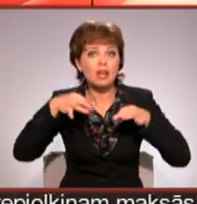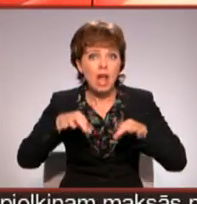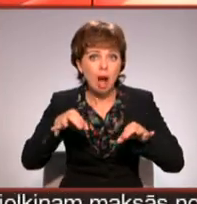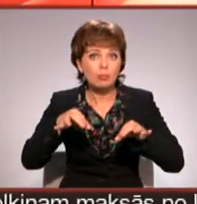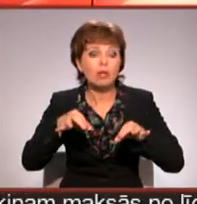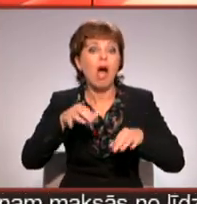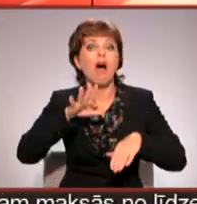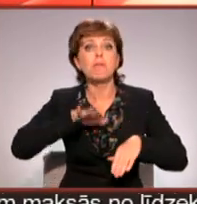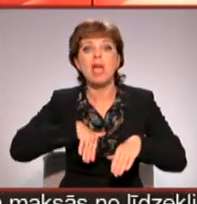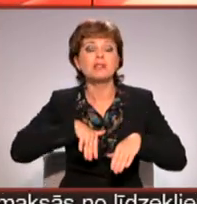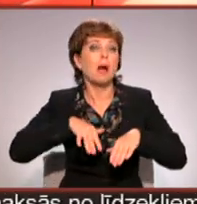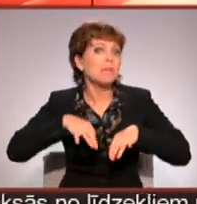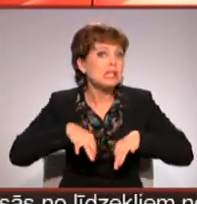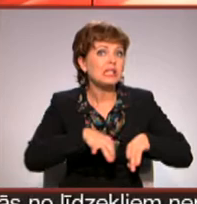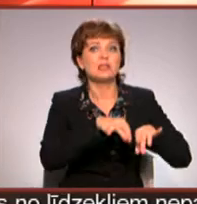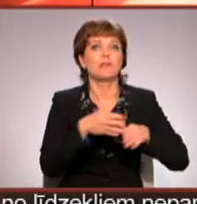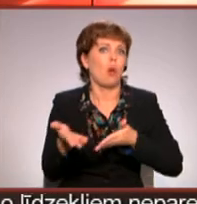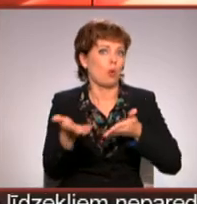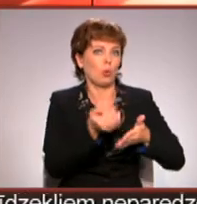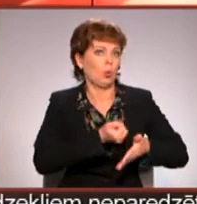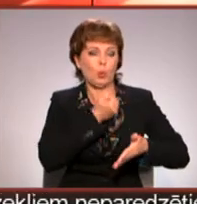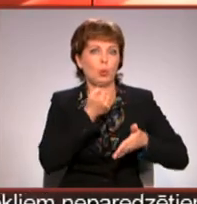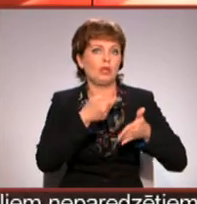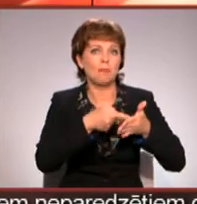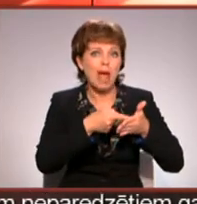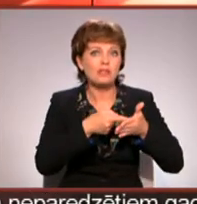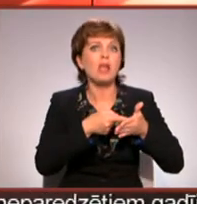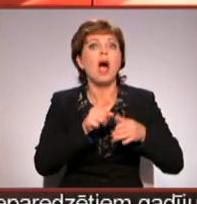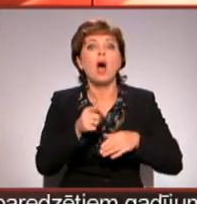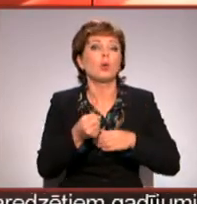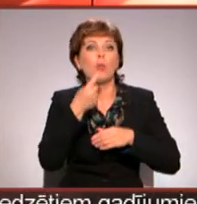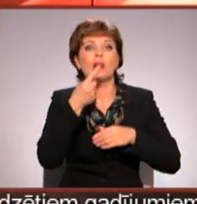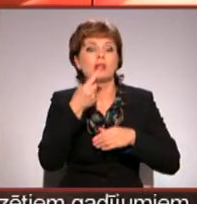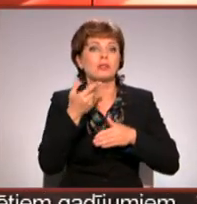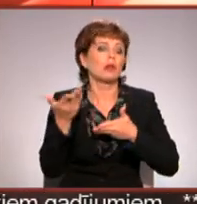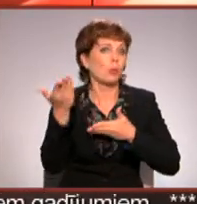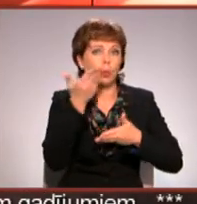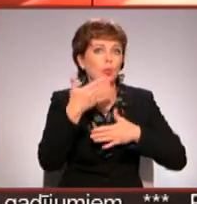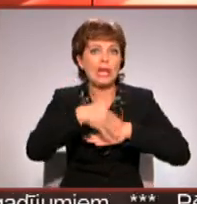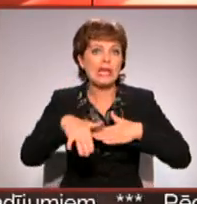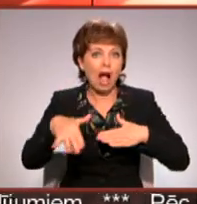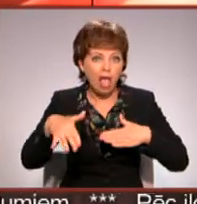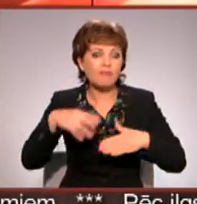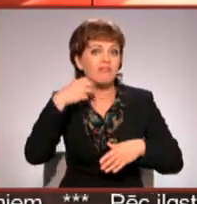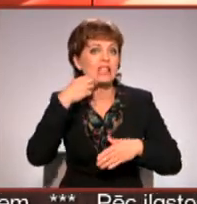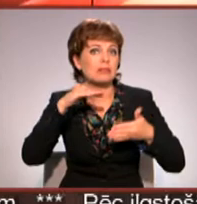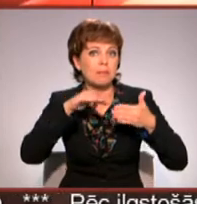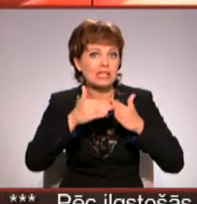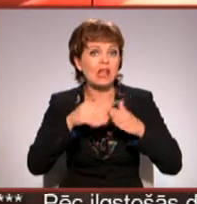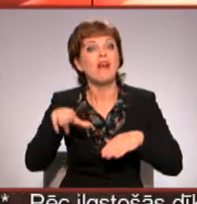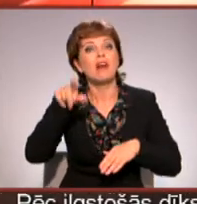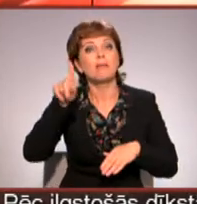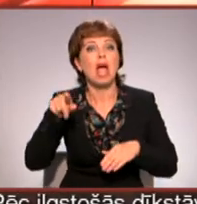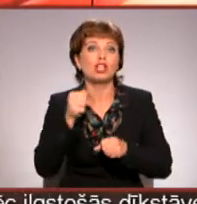galamērķi. Īpaši problēmas iebraucējiem rodas maldoties pie ielām, lai nokļūtu vecpilsētā. Pēc vairāk mēneša darba ir asti